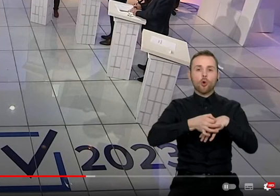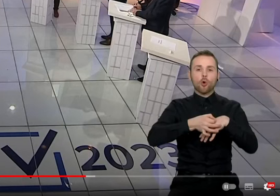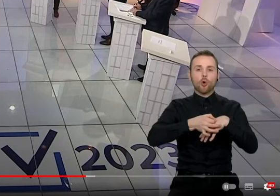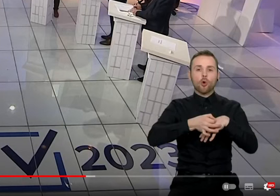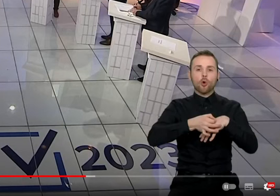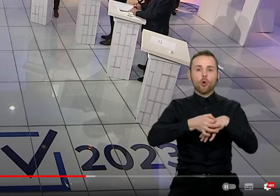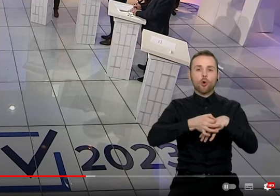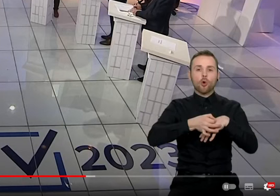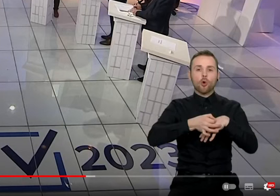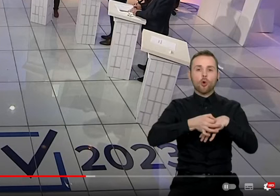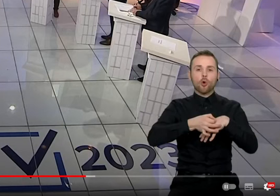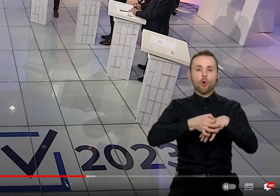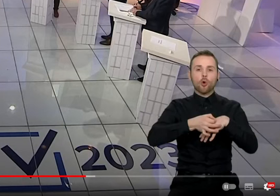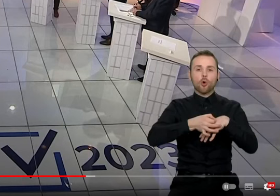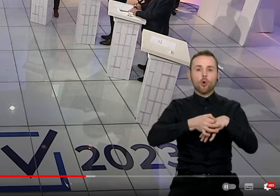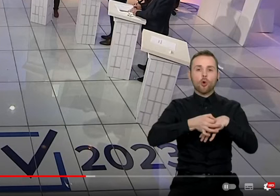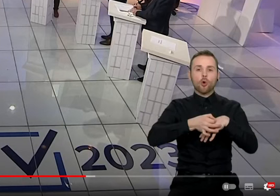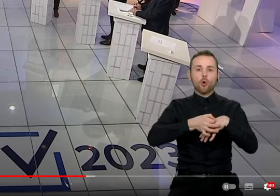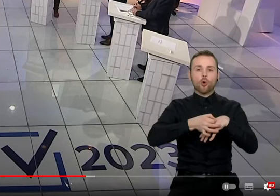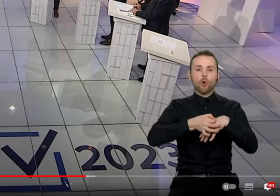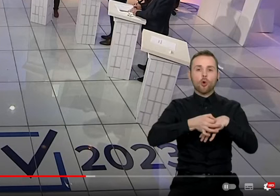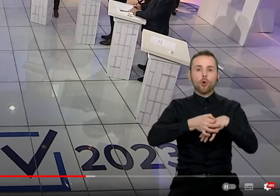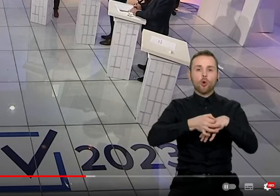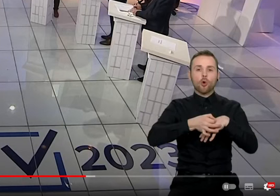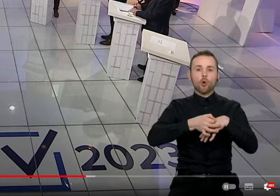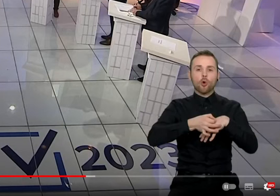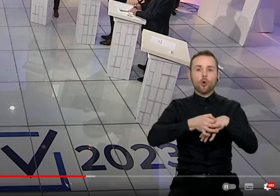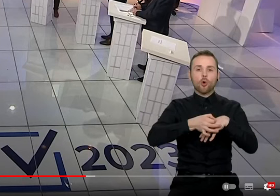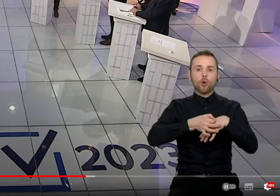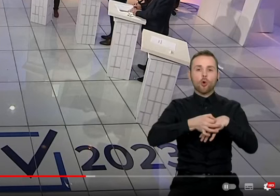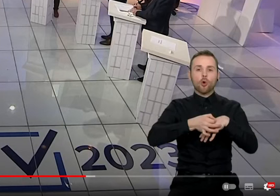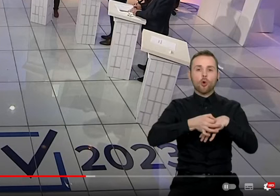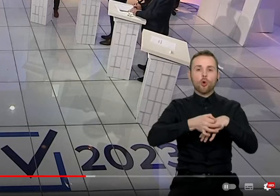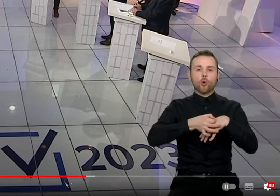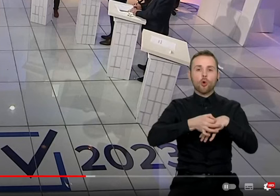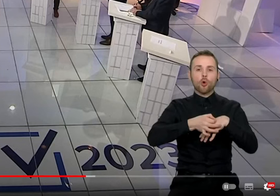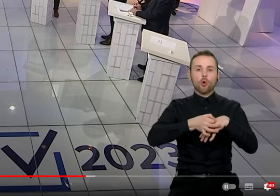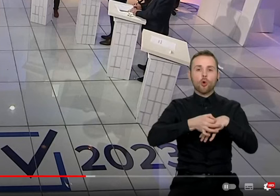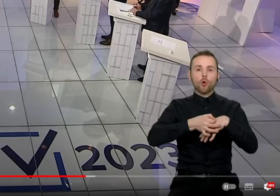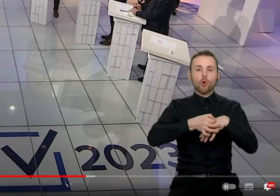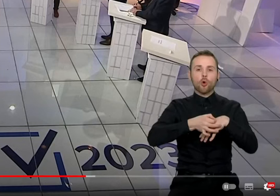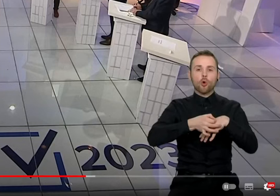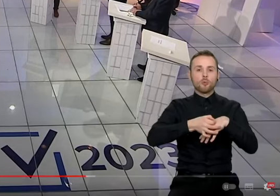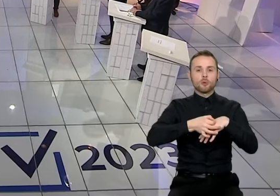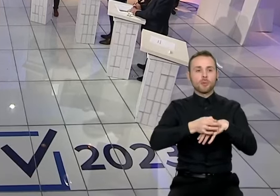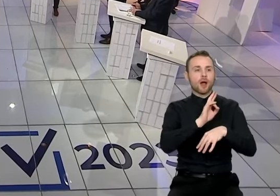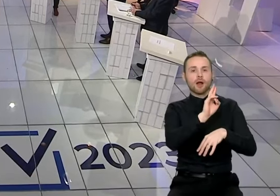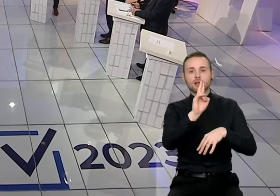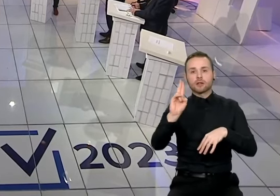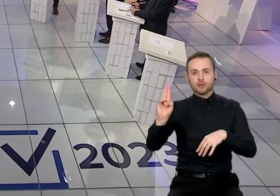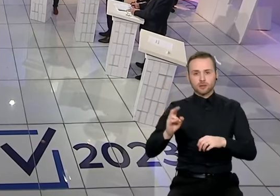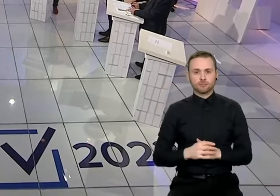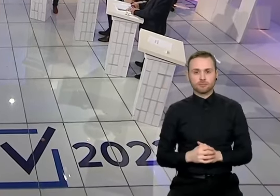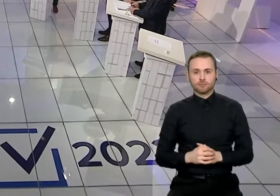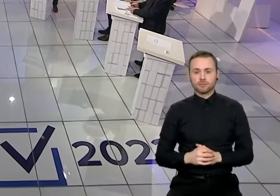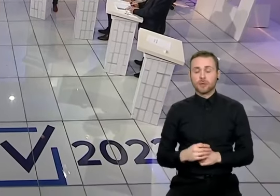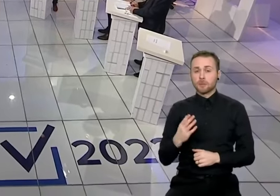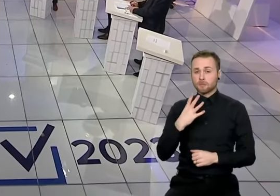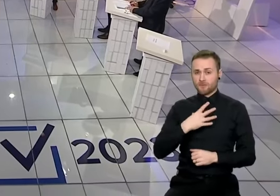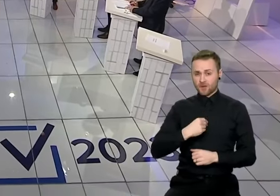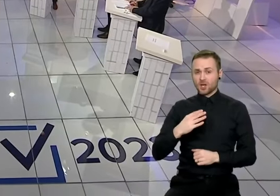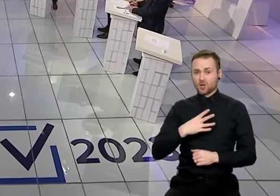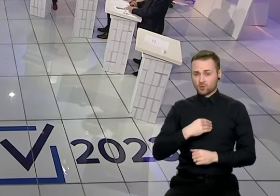Nežinau, kas yra tikšliau. Ar bookmakeriai, ar polinimas. Iš tikro. Čia irgi turbūt geras prasmas. Sorry, žiūrim toliau. Suostinė, pakankamai